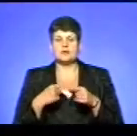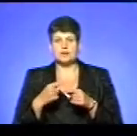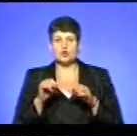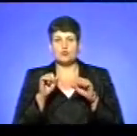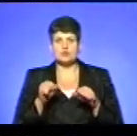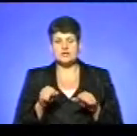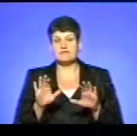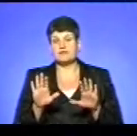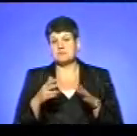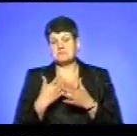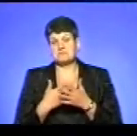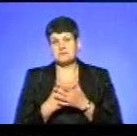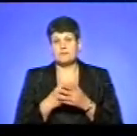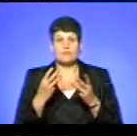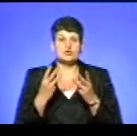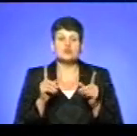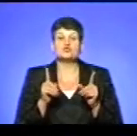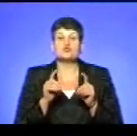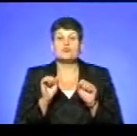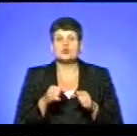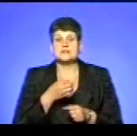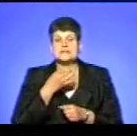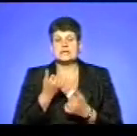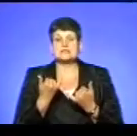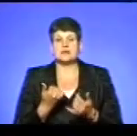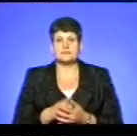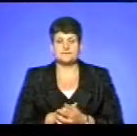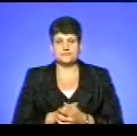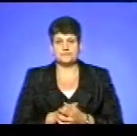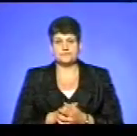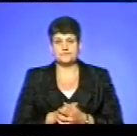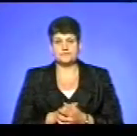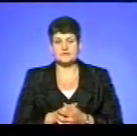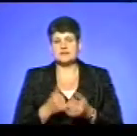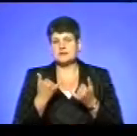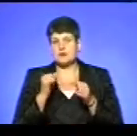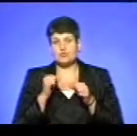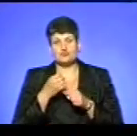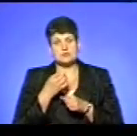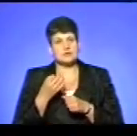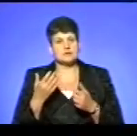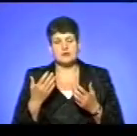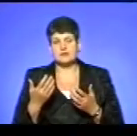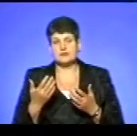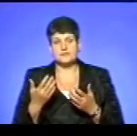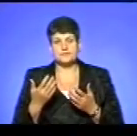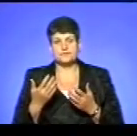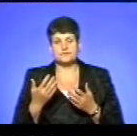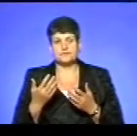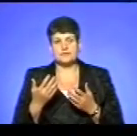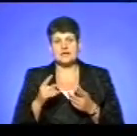версій пожежі. Що можете сказати наразі? Наразі можу сказати, за